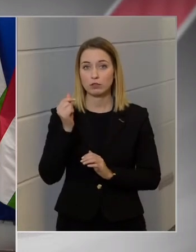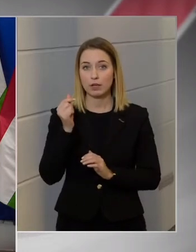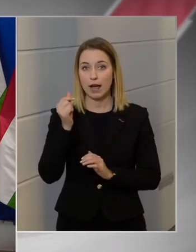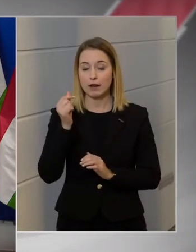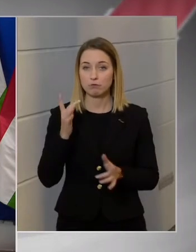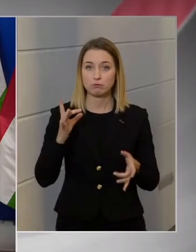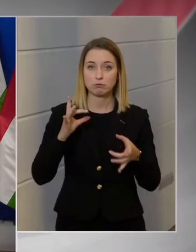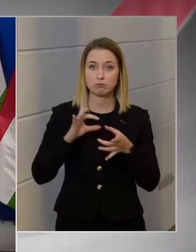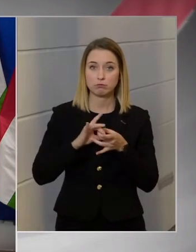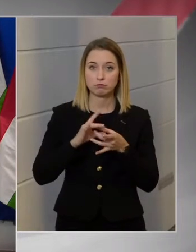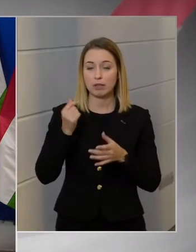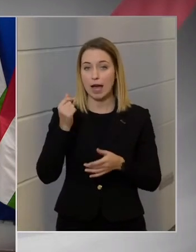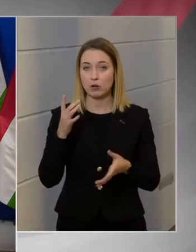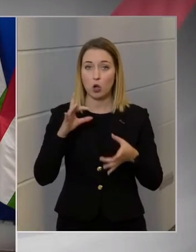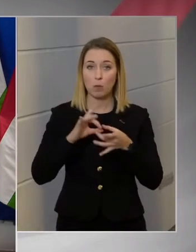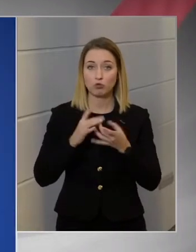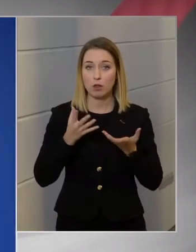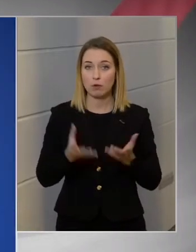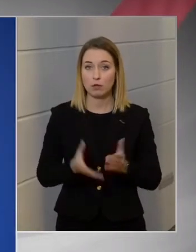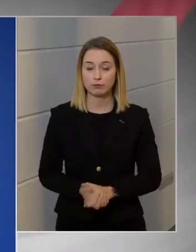kapcsolatban?